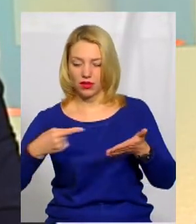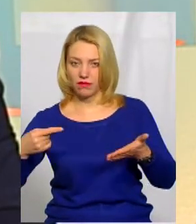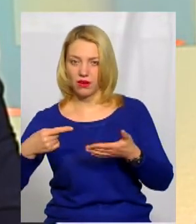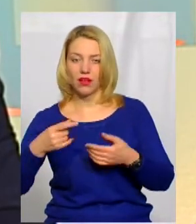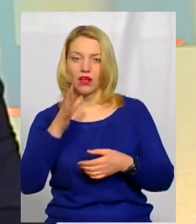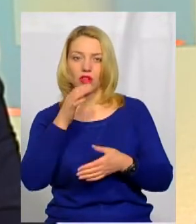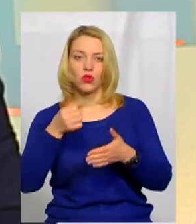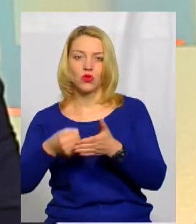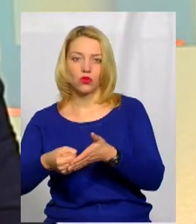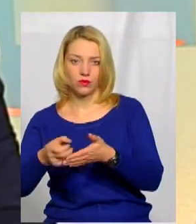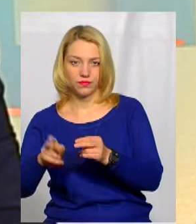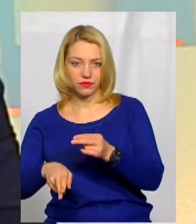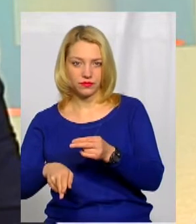дії.